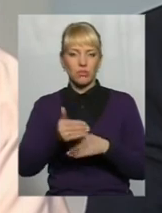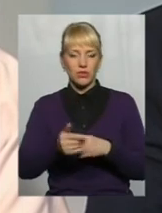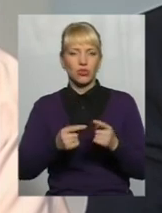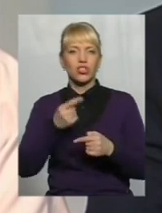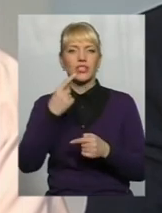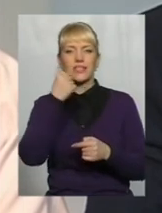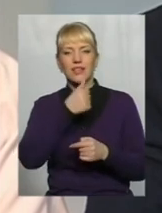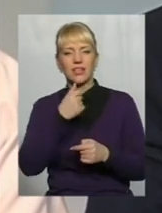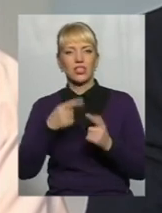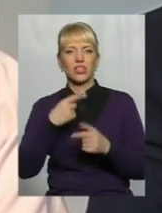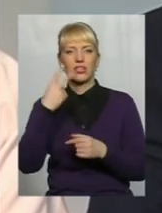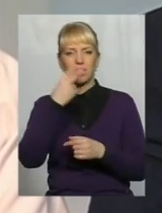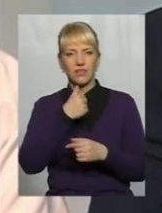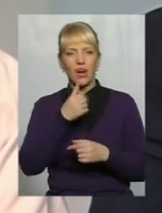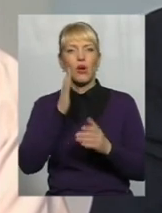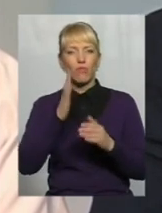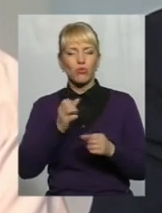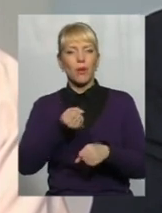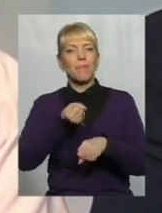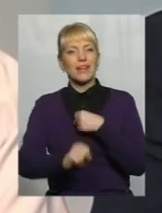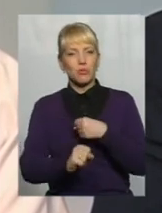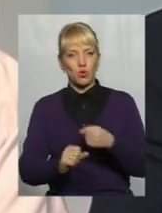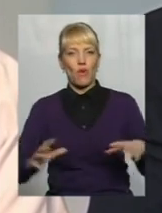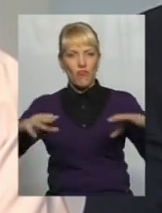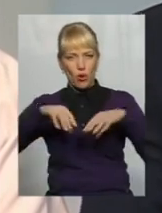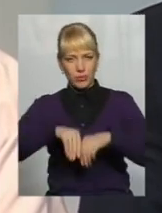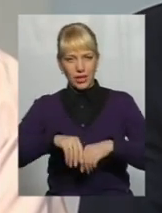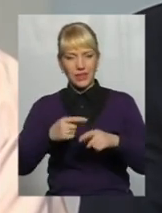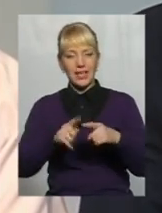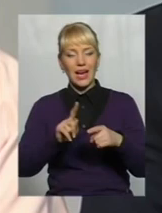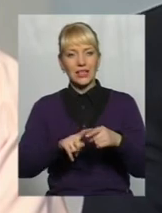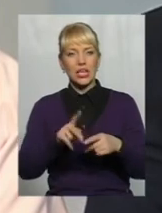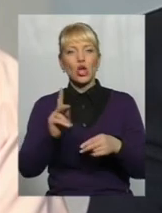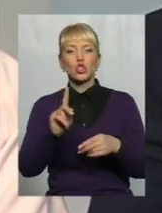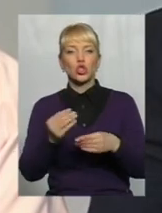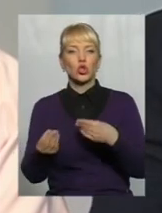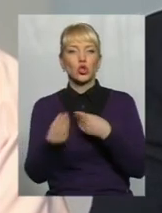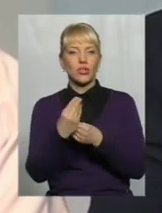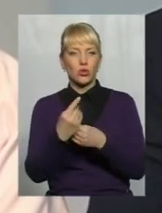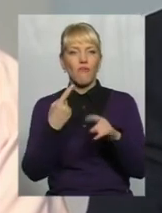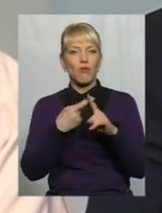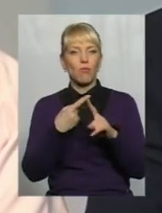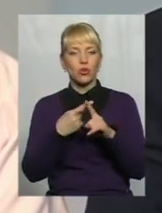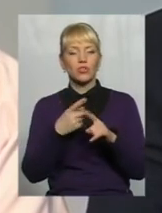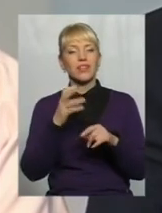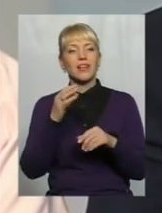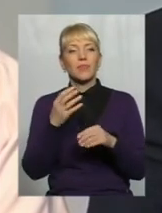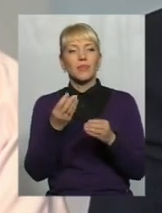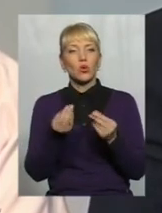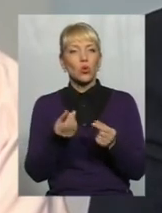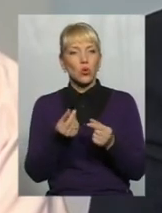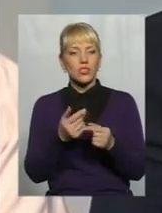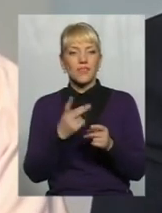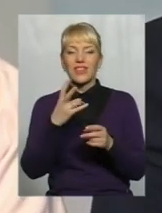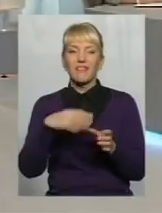до етапу примусового об'єднання. Але той фінансовий ресурс, який зараз є додатковим, його тоді на всіх, оскільки саме,